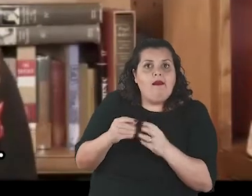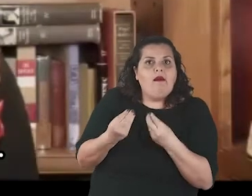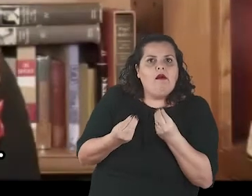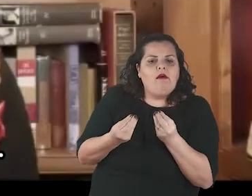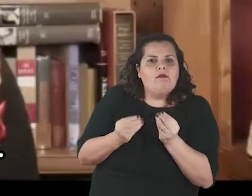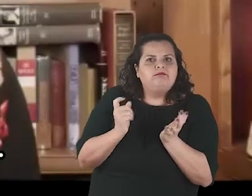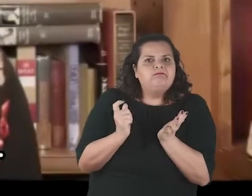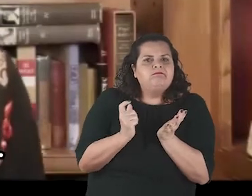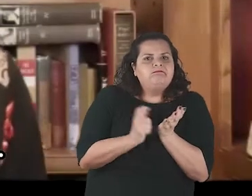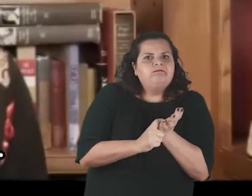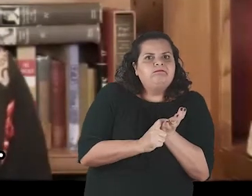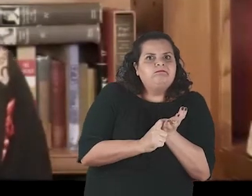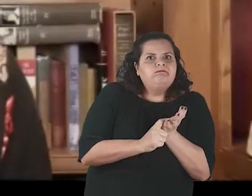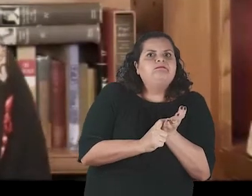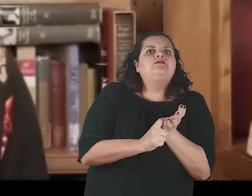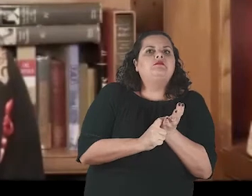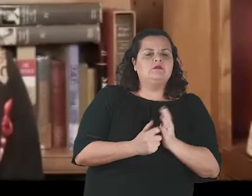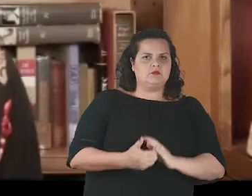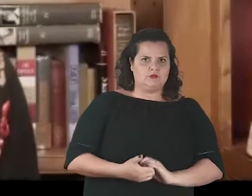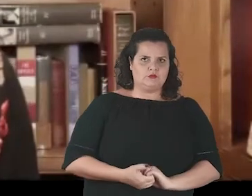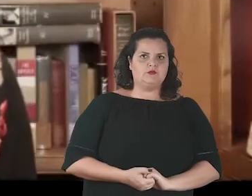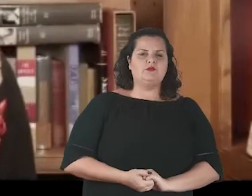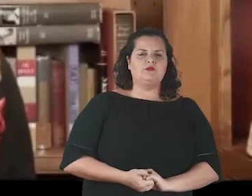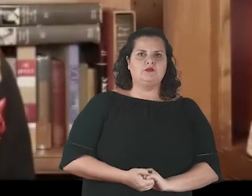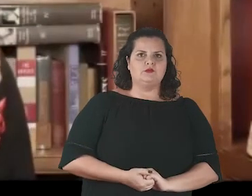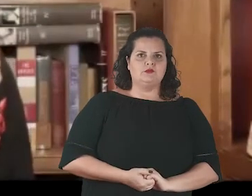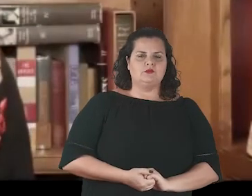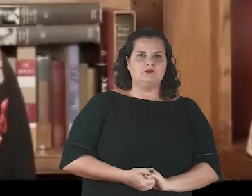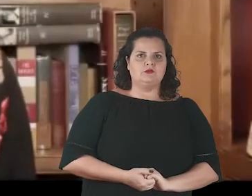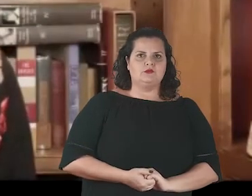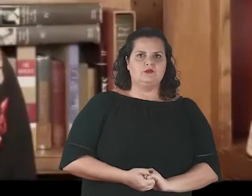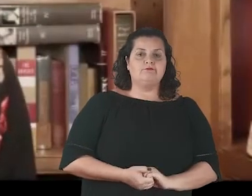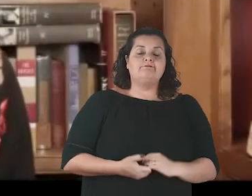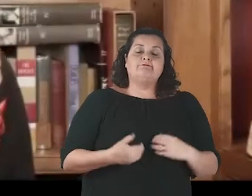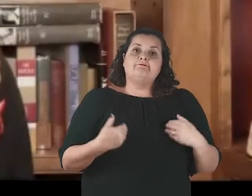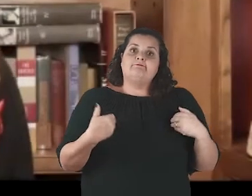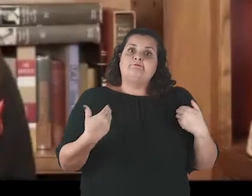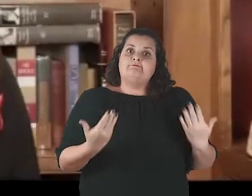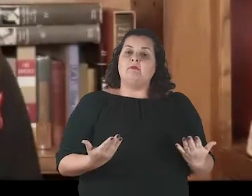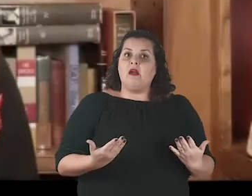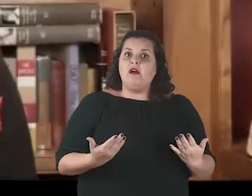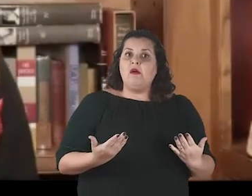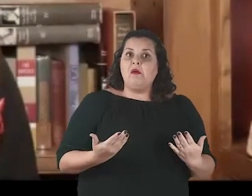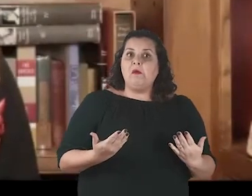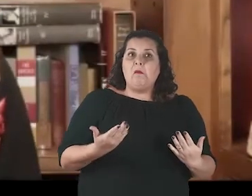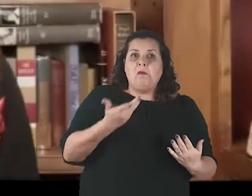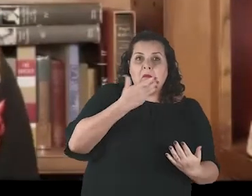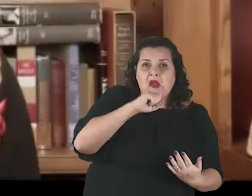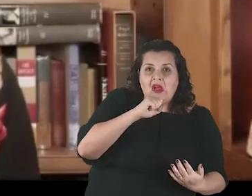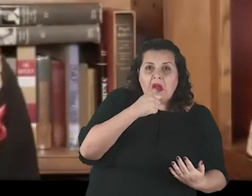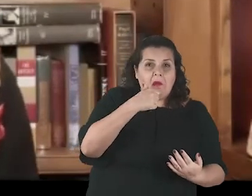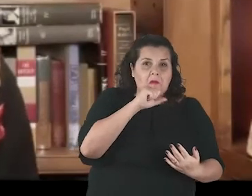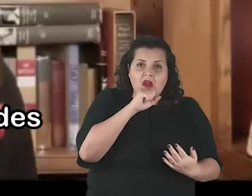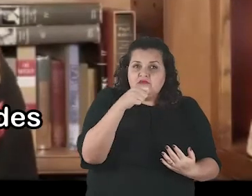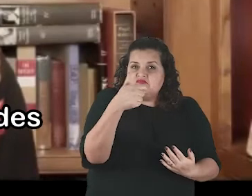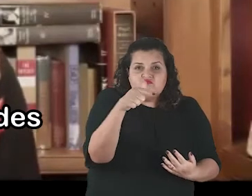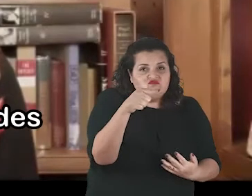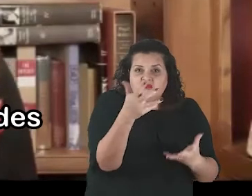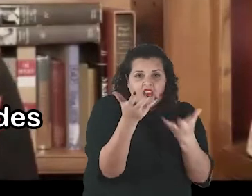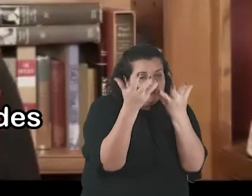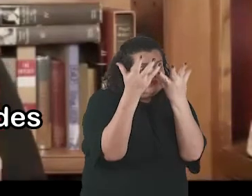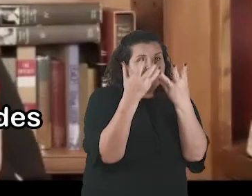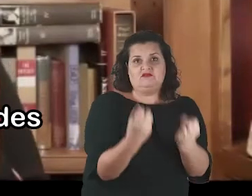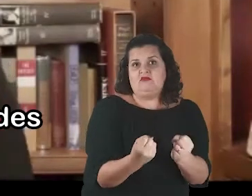the educational sphere, all without obtaining verifiable parental consent. Google has used this access to